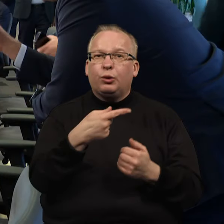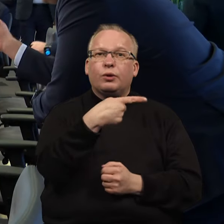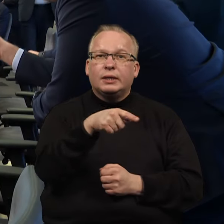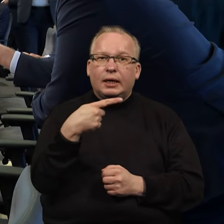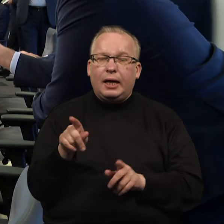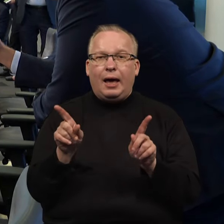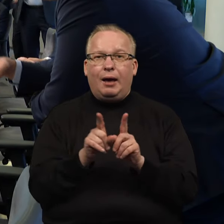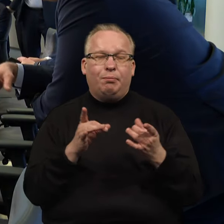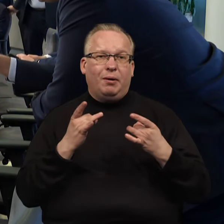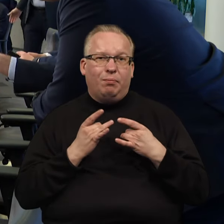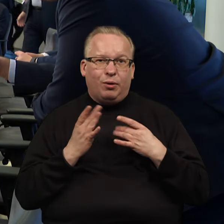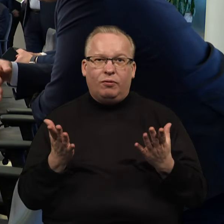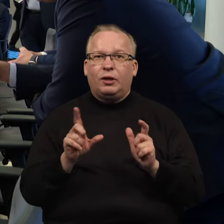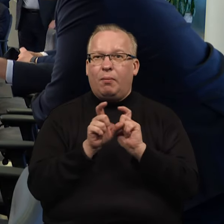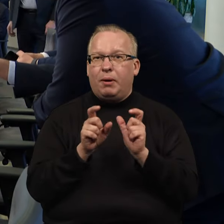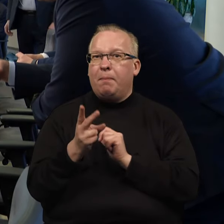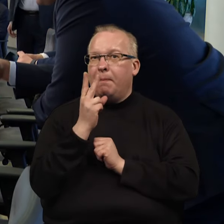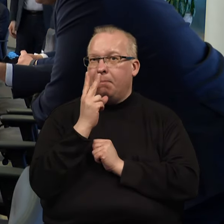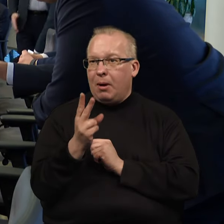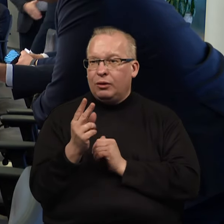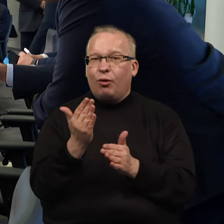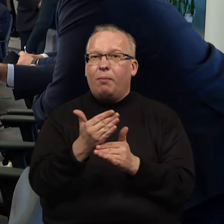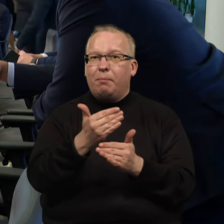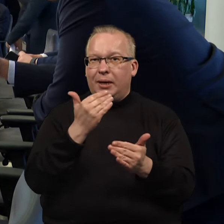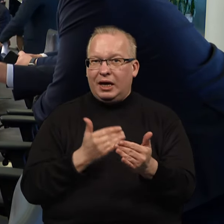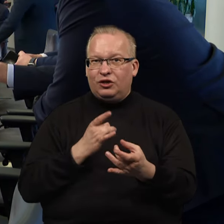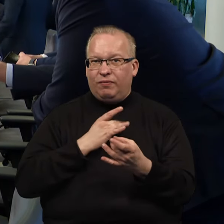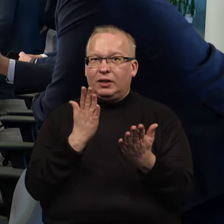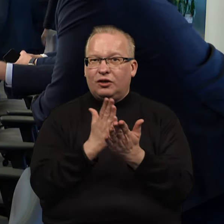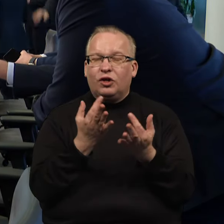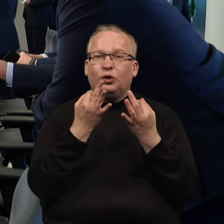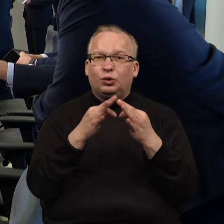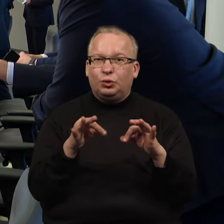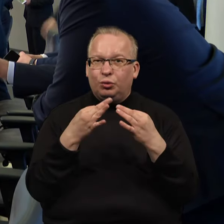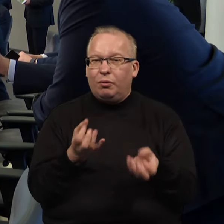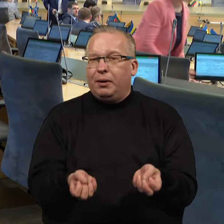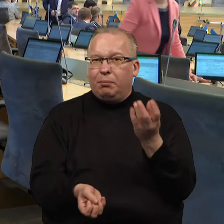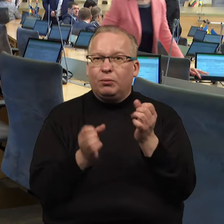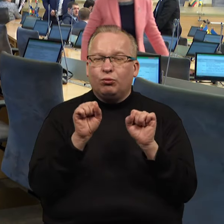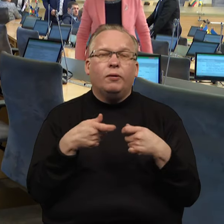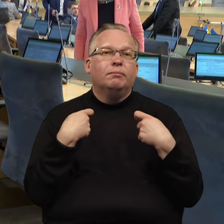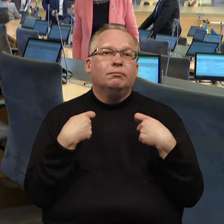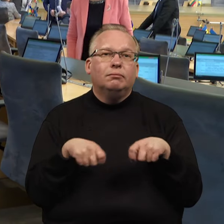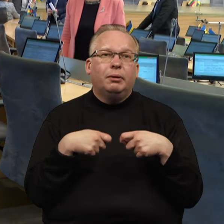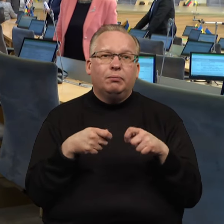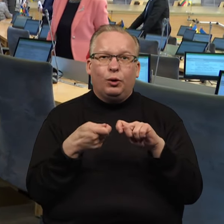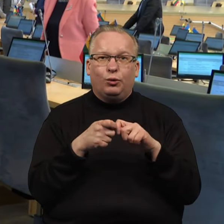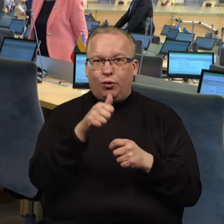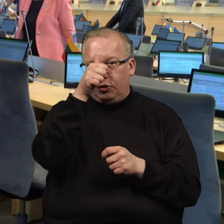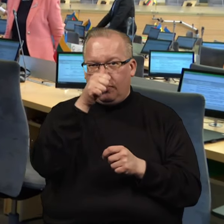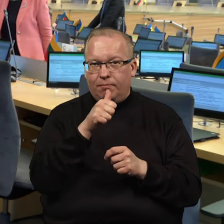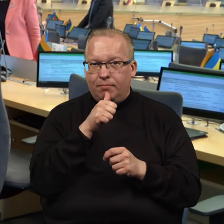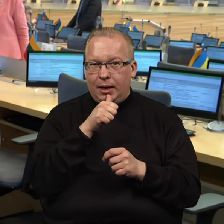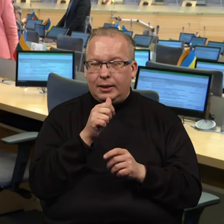proginiai, kur ateinam į parduotuvę ir matom vis priešventęs yra pasiūlomi pirotechniai gaminiai, galės prekiauti tik tai gruodžio mėnesį.